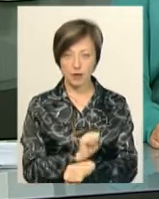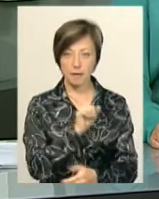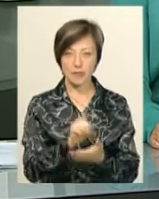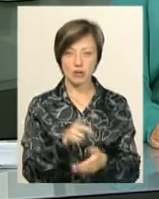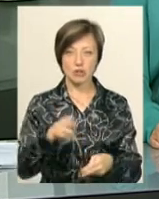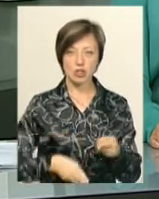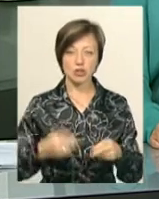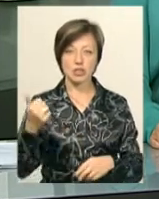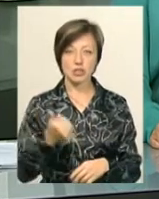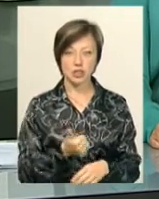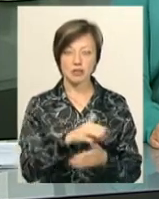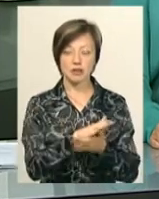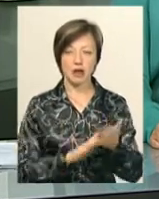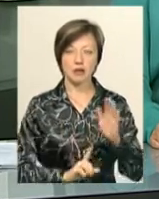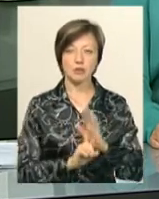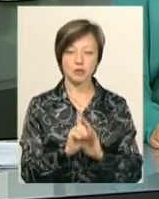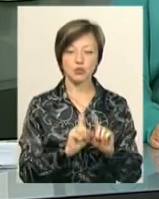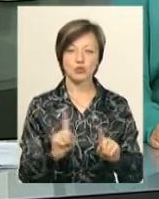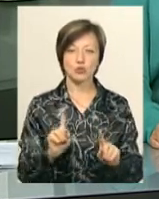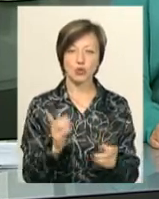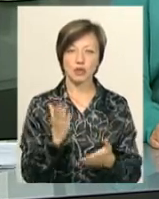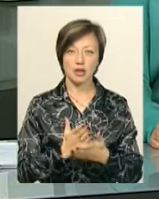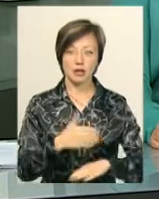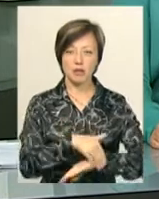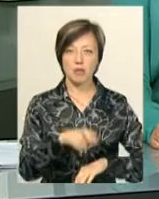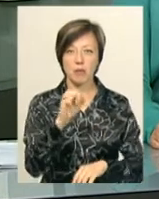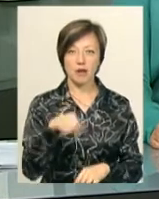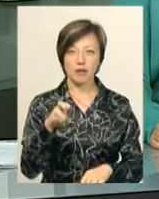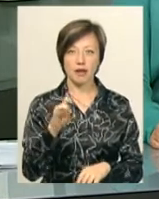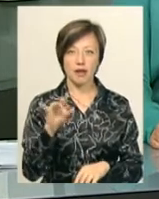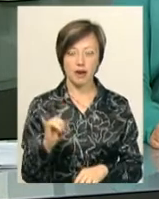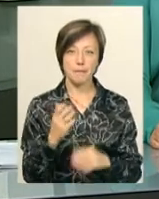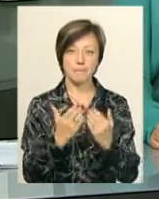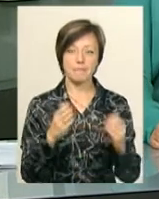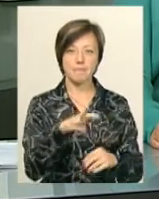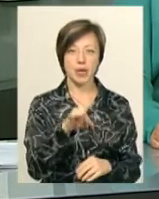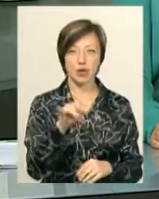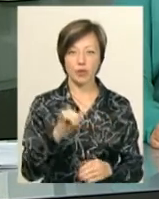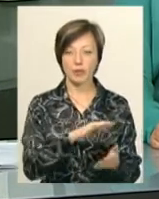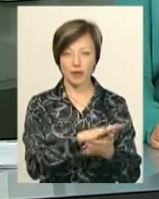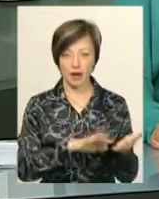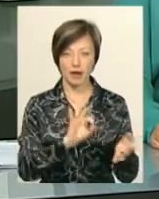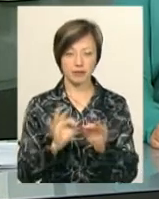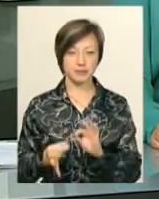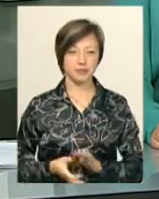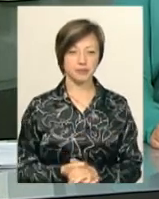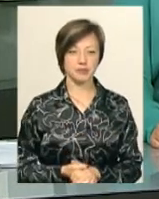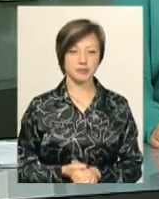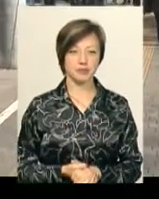до кінця тижня. Далі візьмуться за ті, що розташовані на вулицях Бандери та проспекту Миру. Подробиці далі у сюжеті.